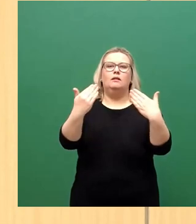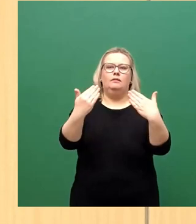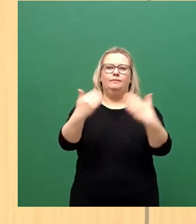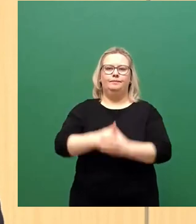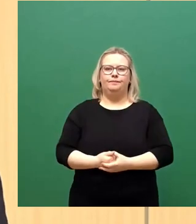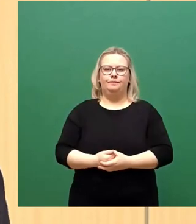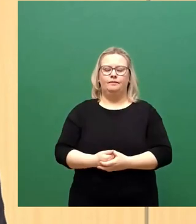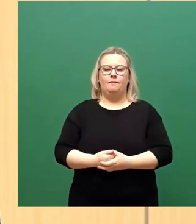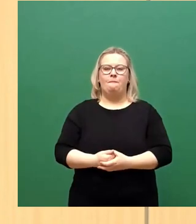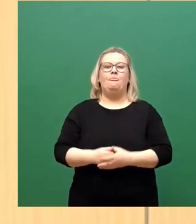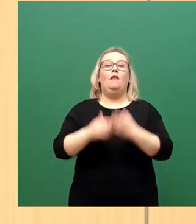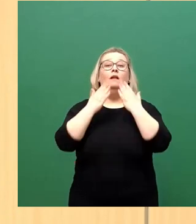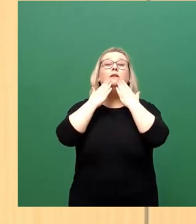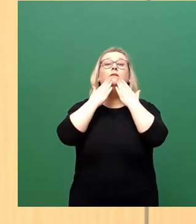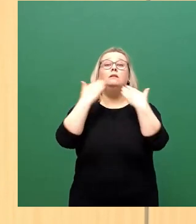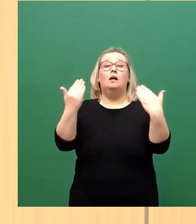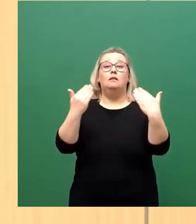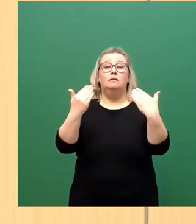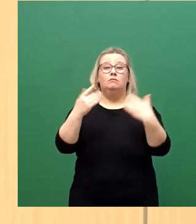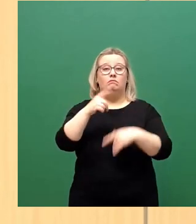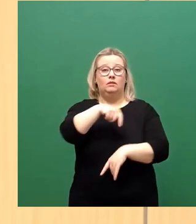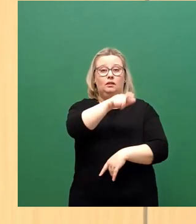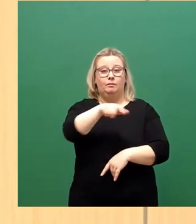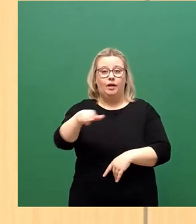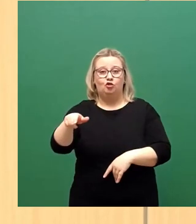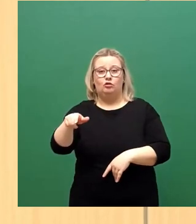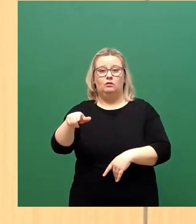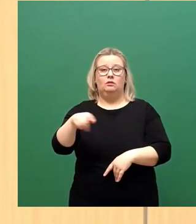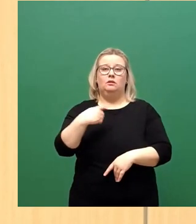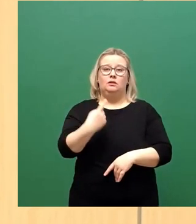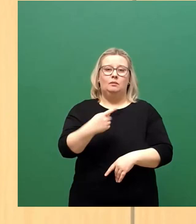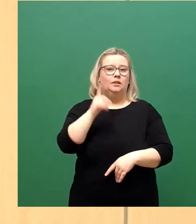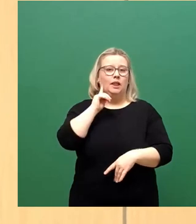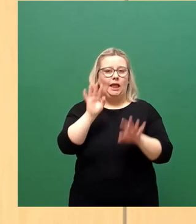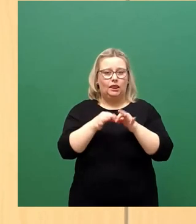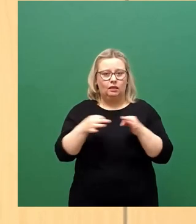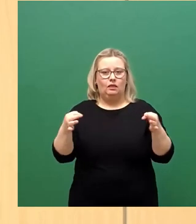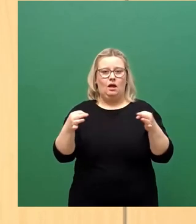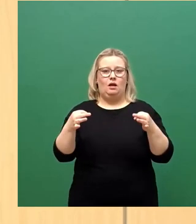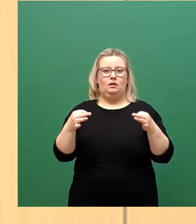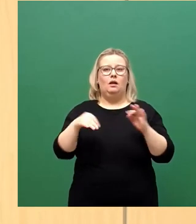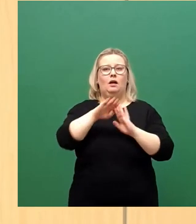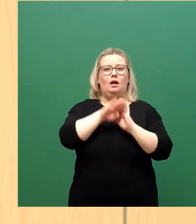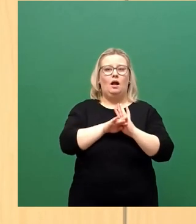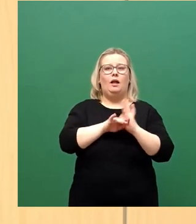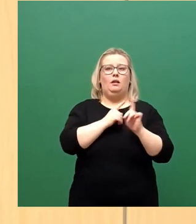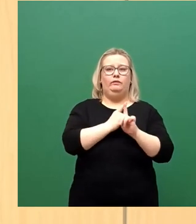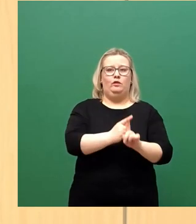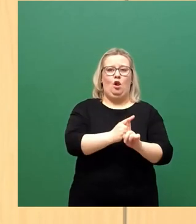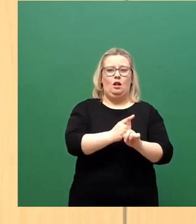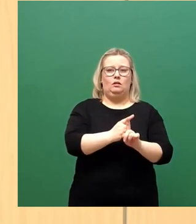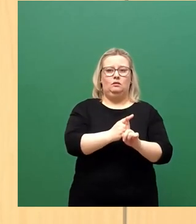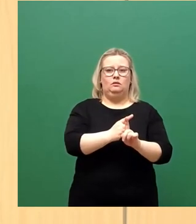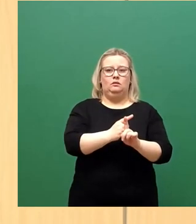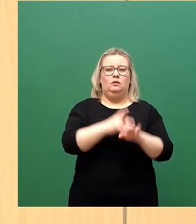Dank gilt all jenen Menschen, die sich Tag für Tag an die Regeln halten. Die Maske